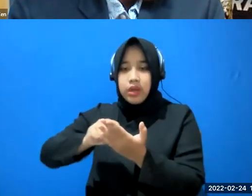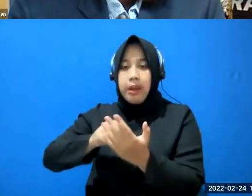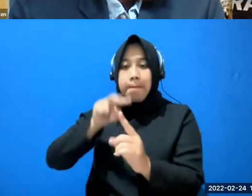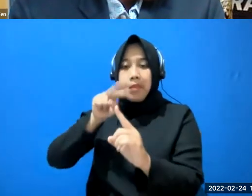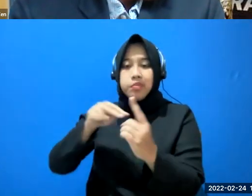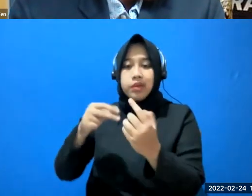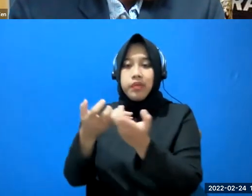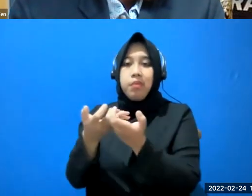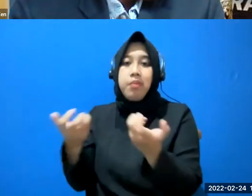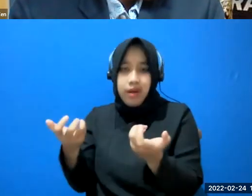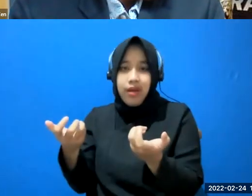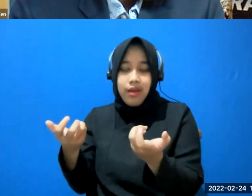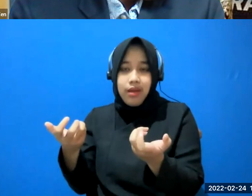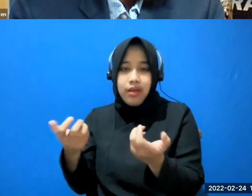dapat